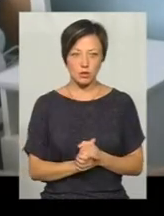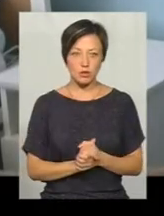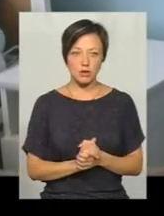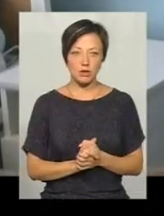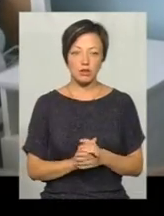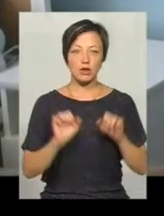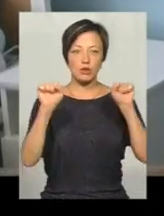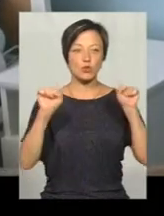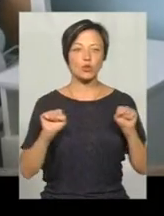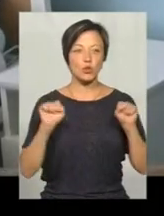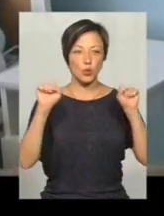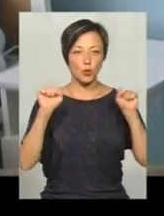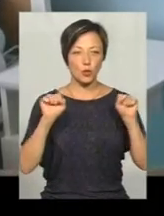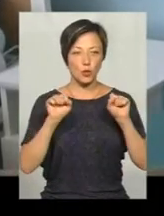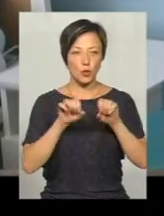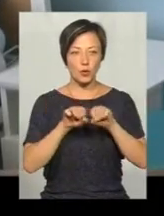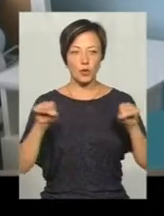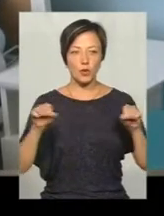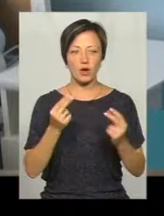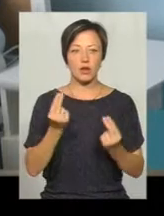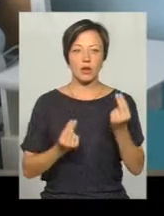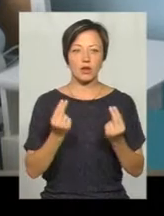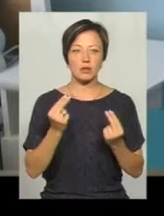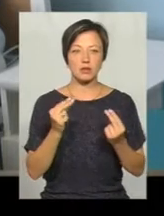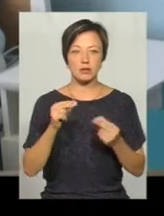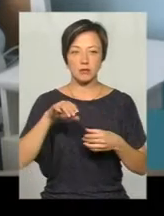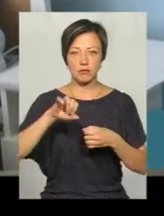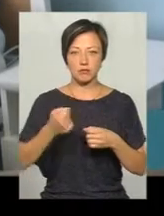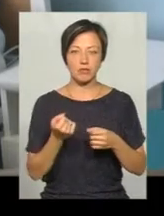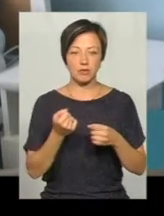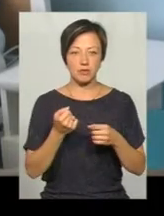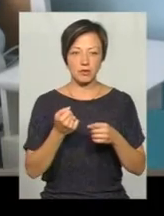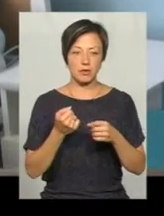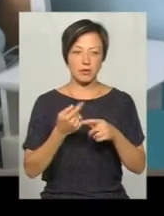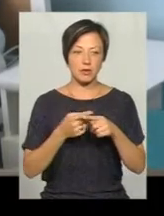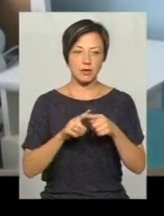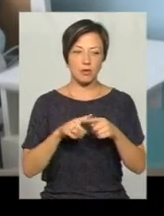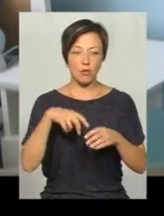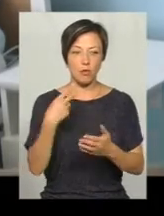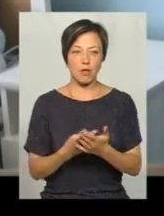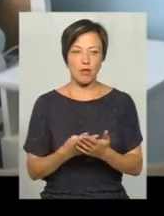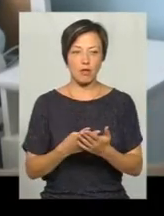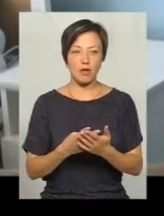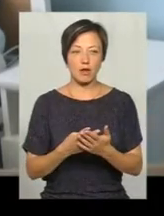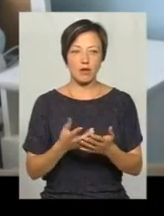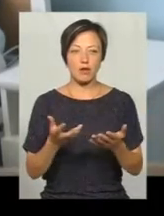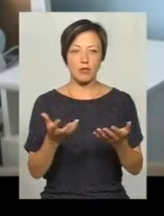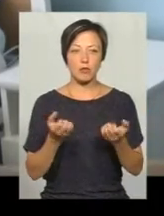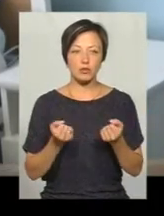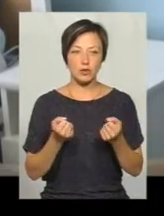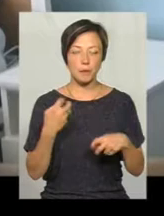торніку гралася Тетяна Зісковізнула рука з торніка, впала, в результаті виходить